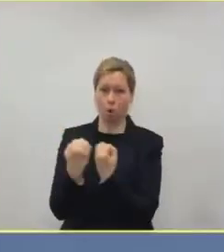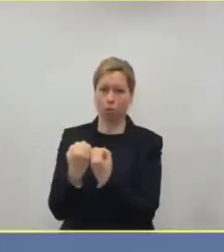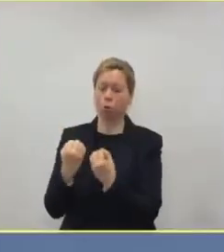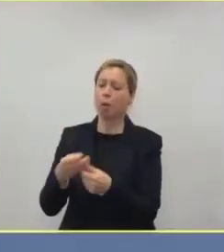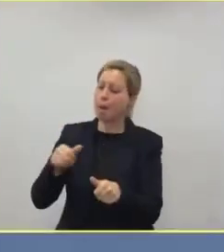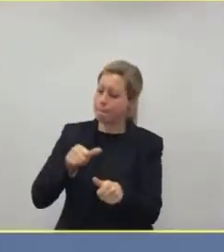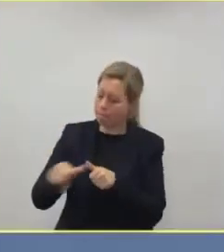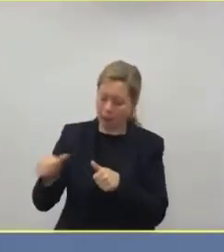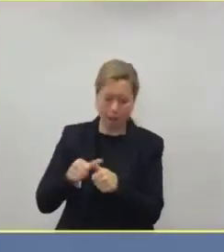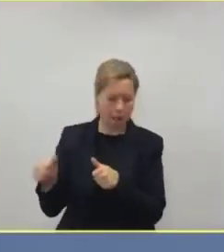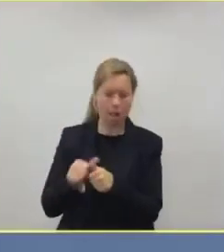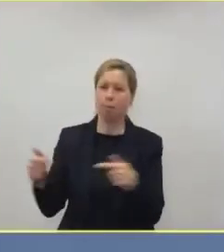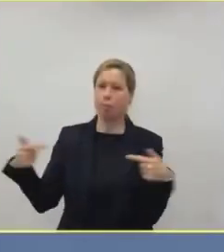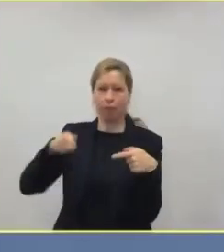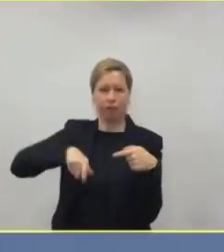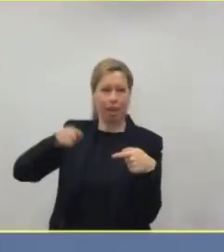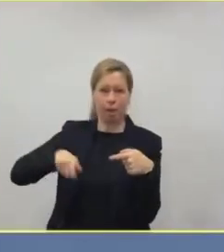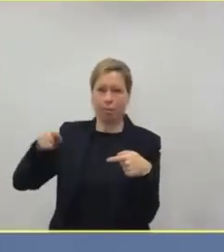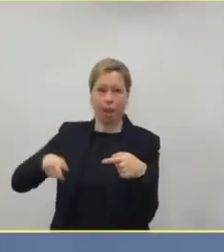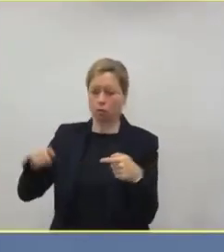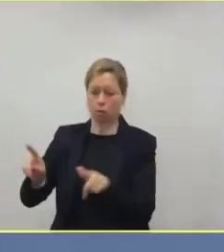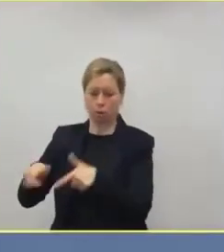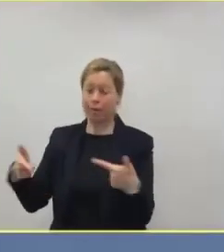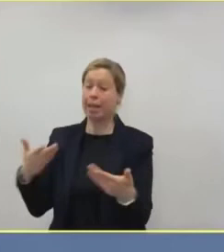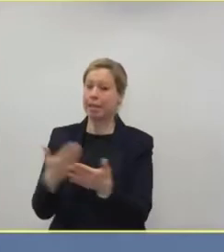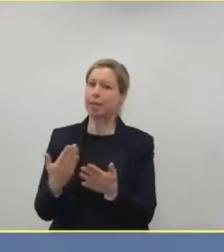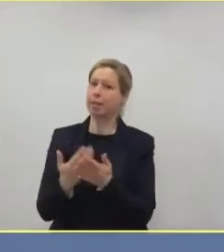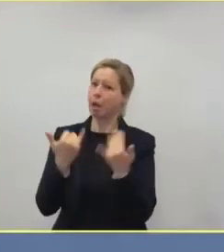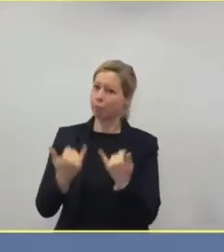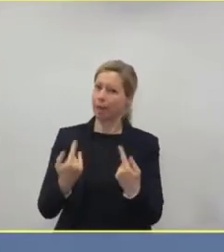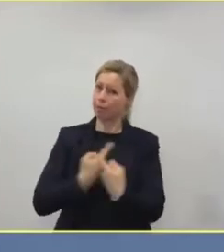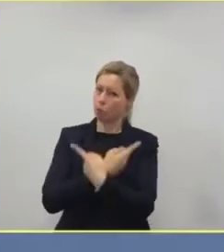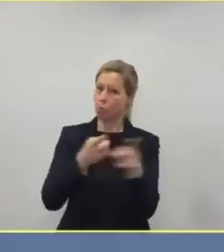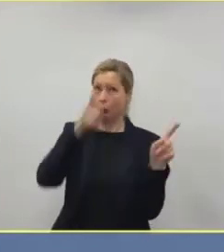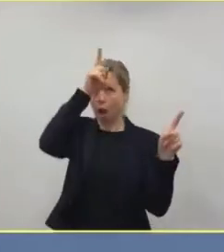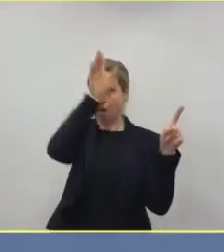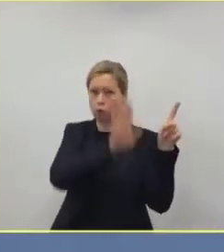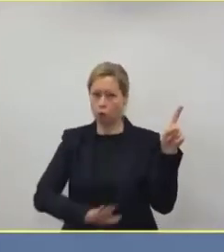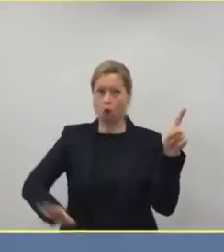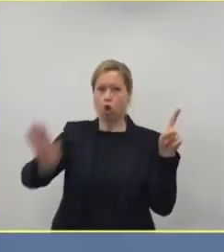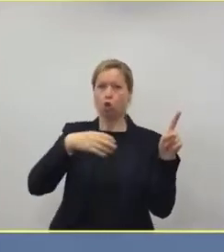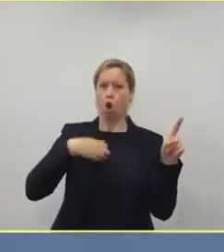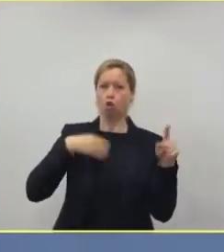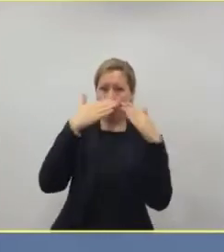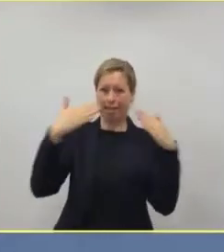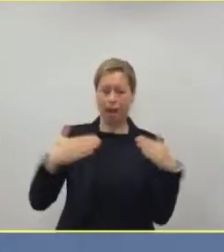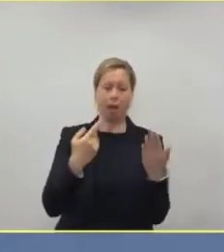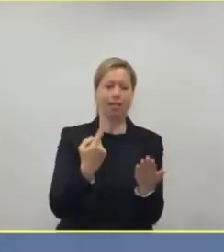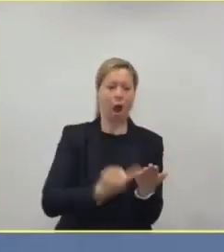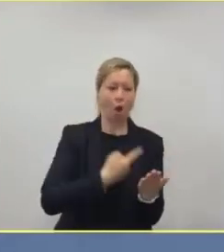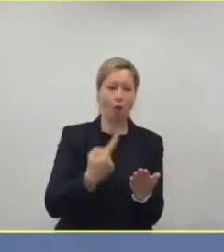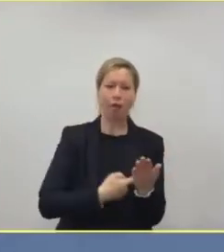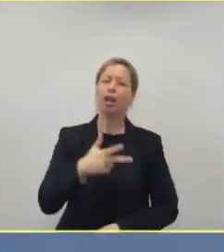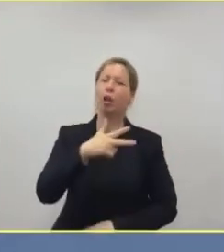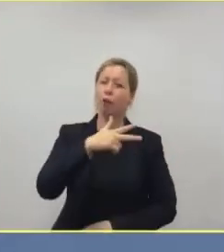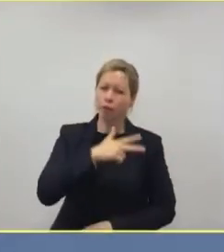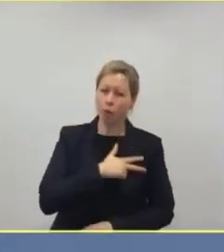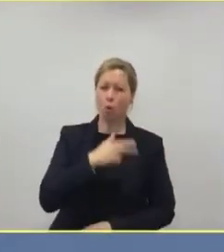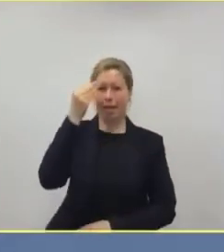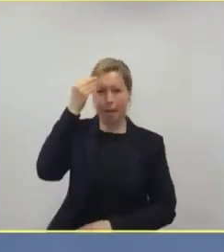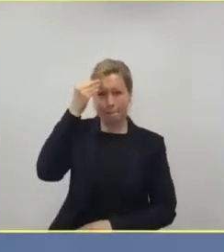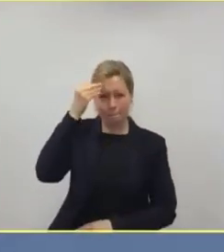muss uns allen klar sein. Deswegen fordern wir alle Kliniken auf, hier wirklich die tatsächliche Zahl der freien und betreibbaren Betten zu melden